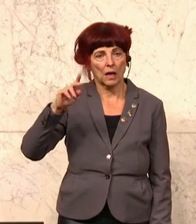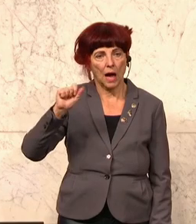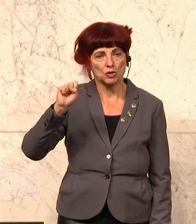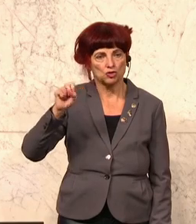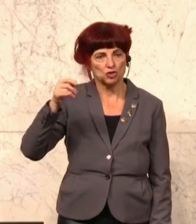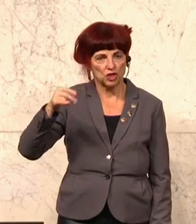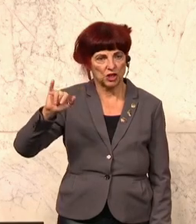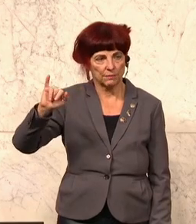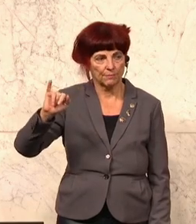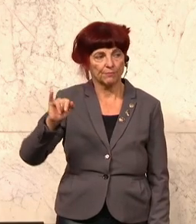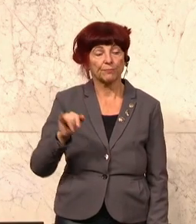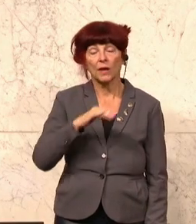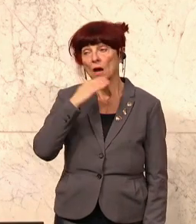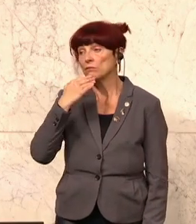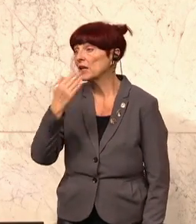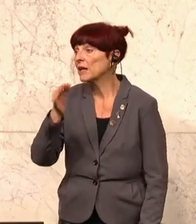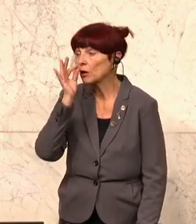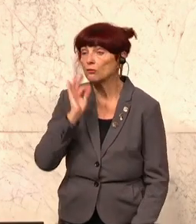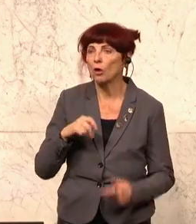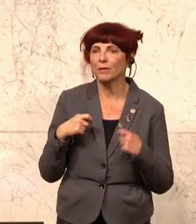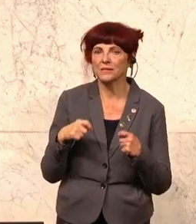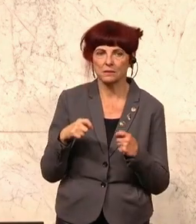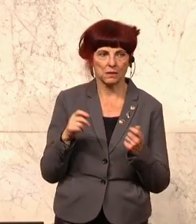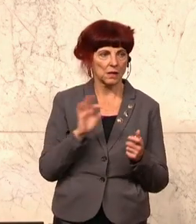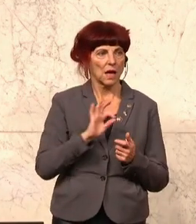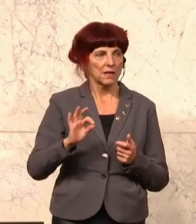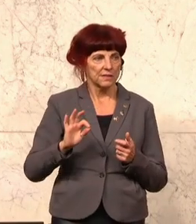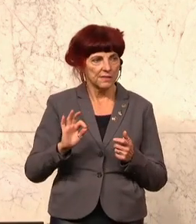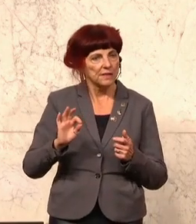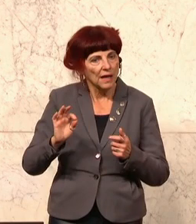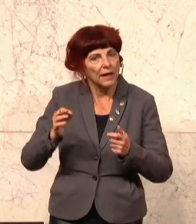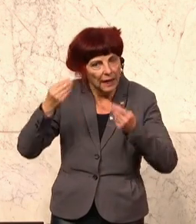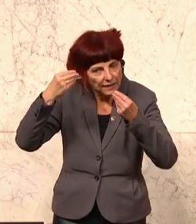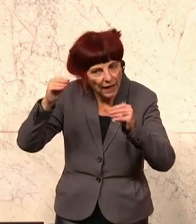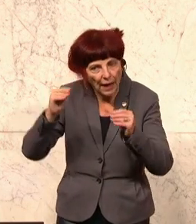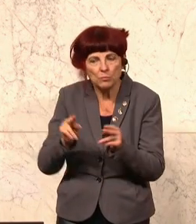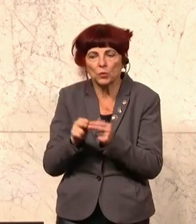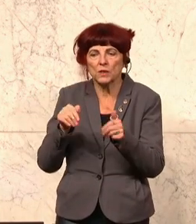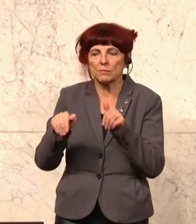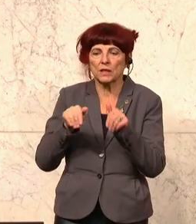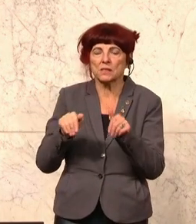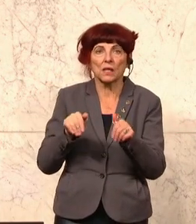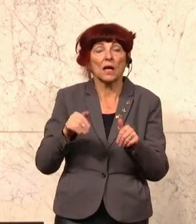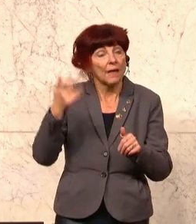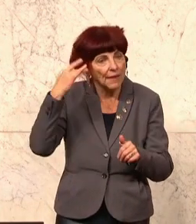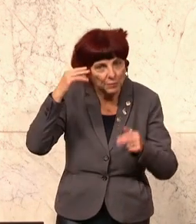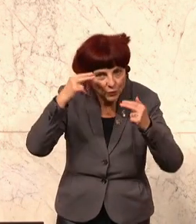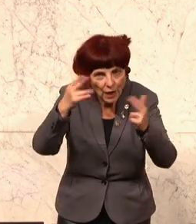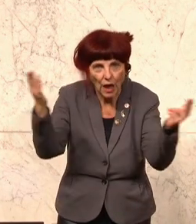Falka El-Nagashi von den Grünen ist an Wort. Sehr geehrter Herr Bundesminister, sehr geehrte Damen und Herren, sehr geehrte Zuseherinnen und Zuseher.